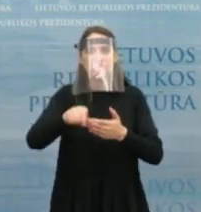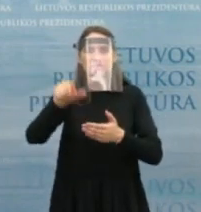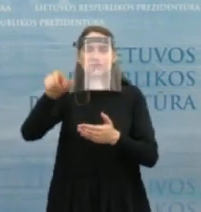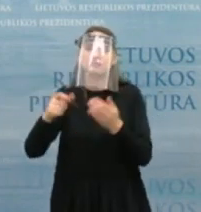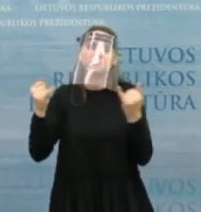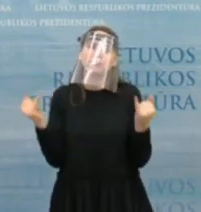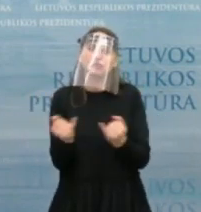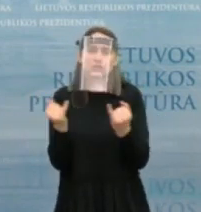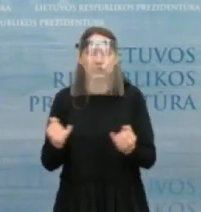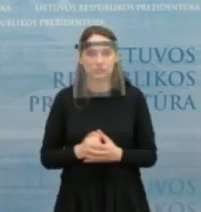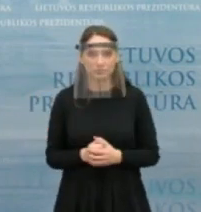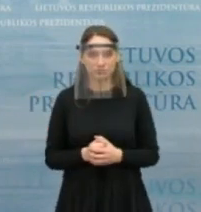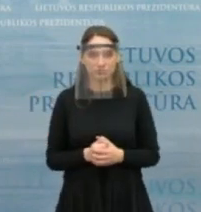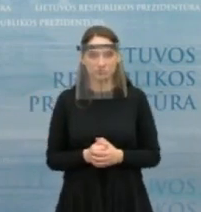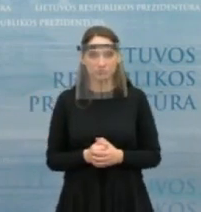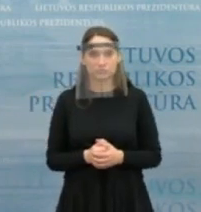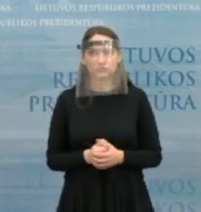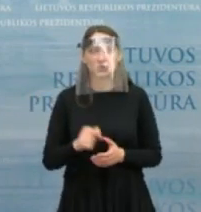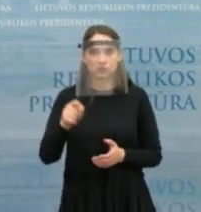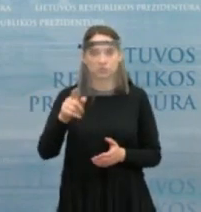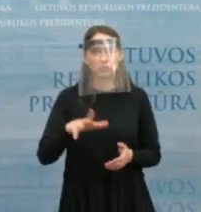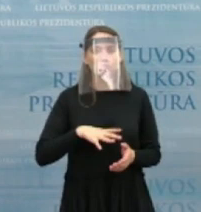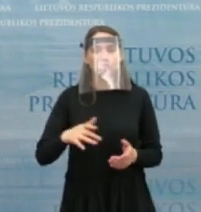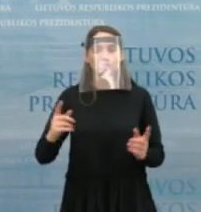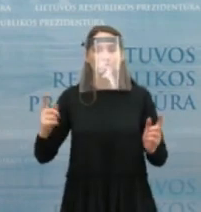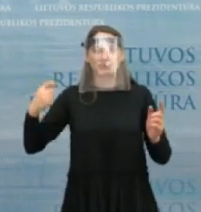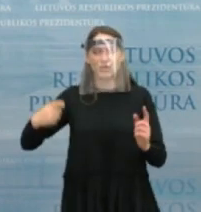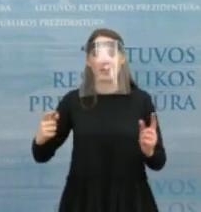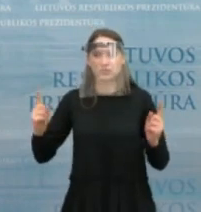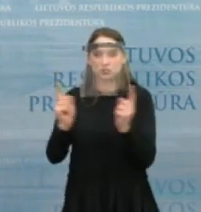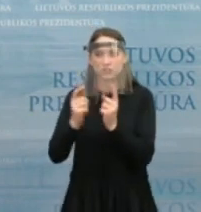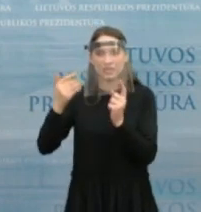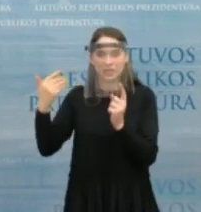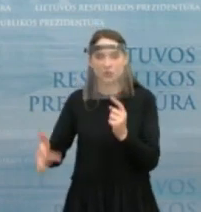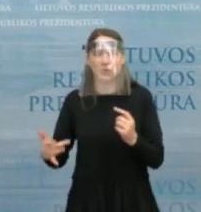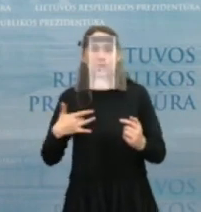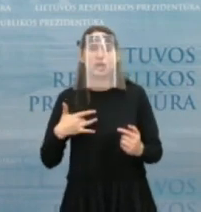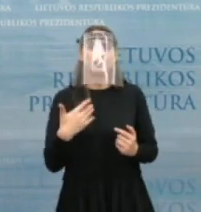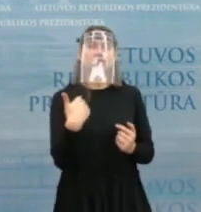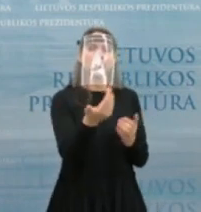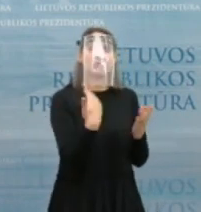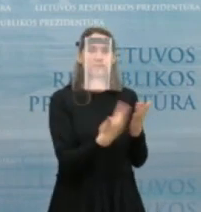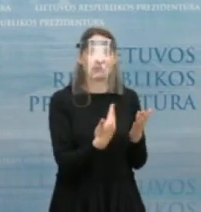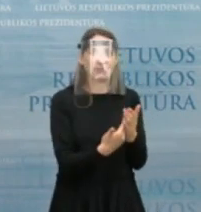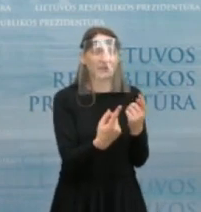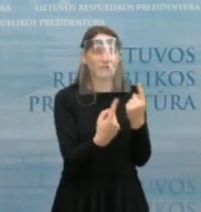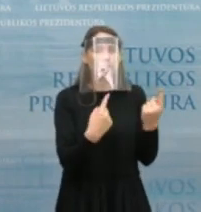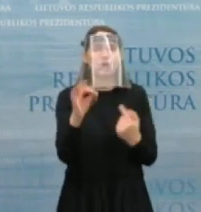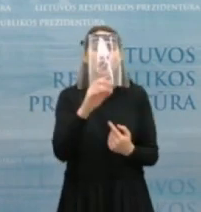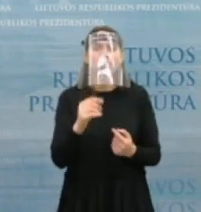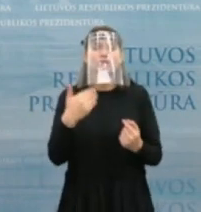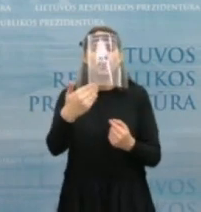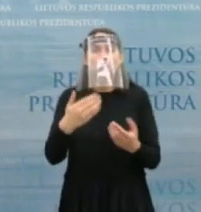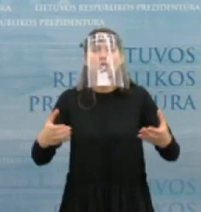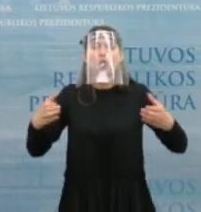užsiminta. Ar teko ar su prezidentu, arba galbūt su jo patarėjais prieš tai kalbėti apie konkrečias kandidaturas